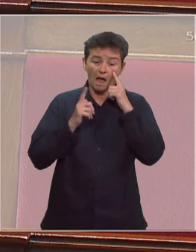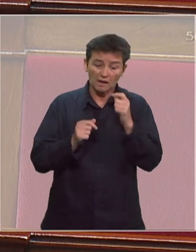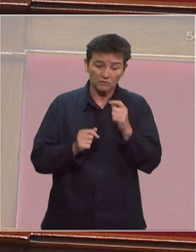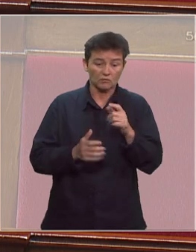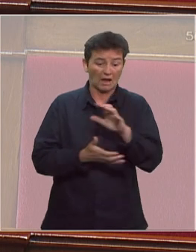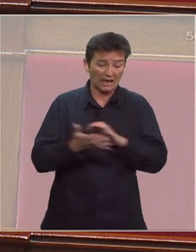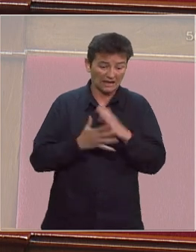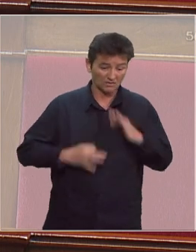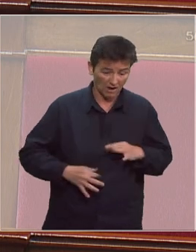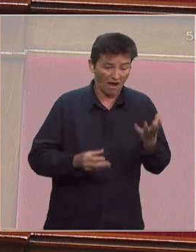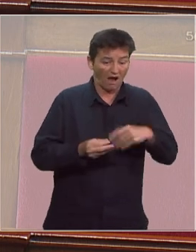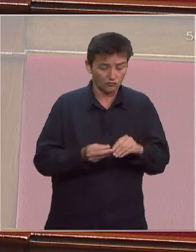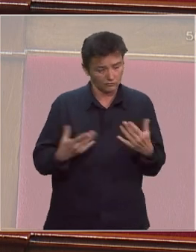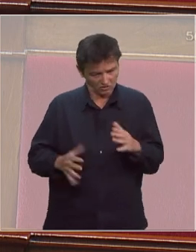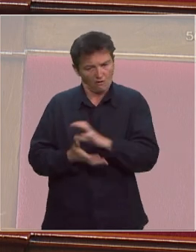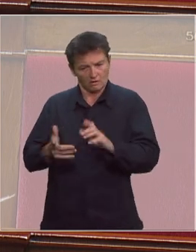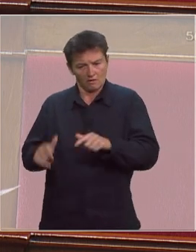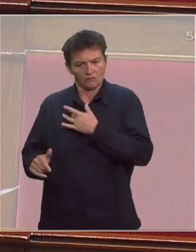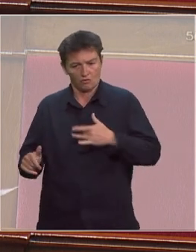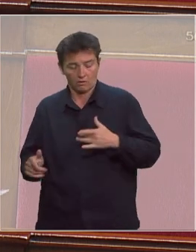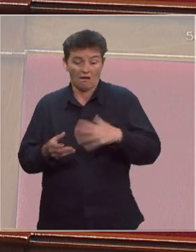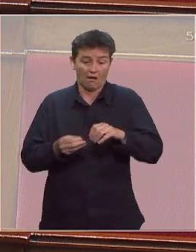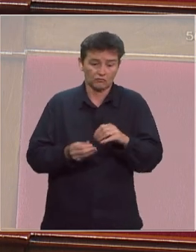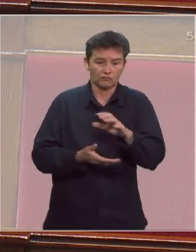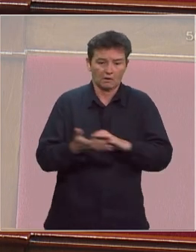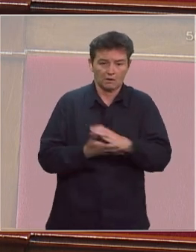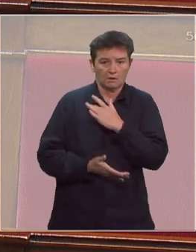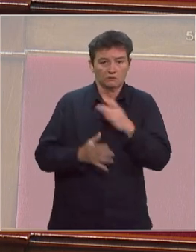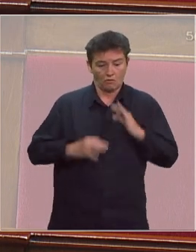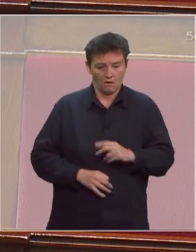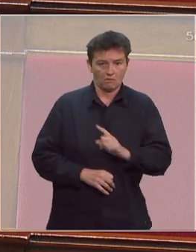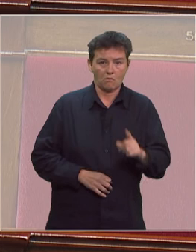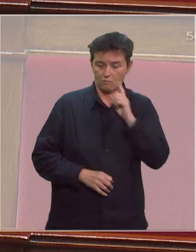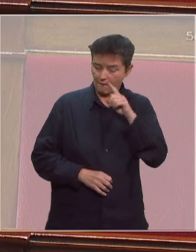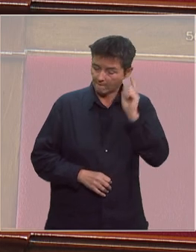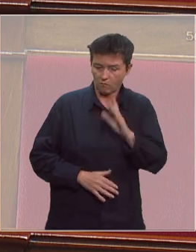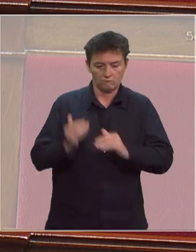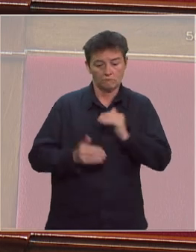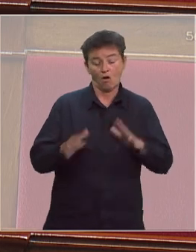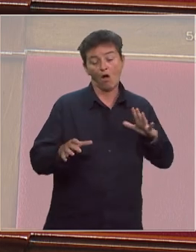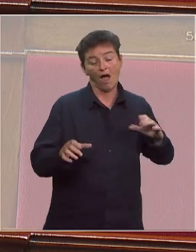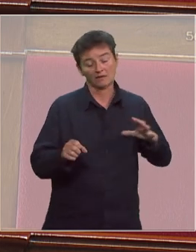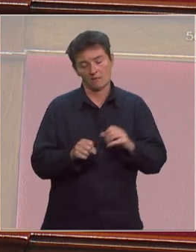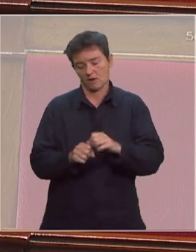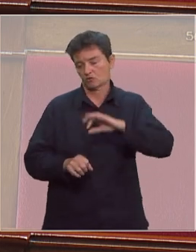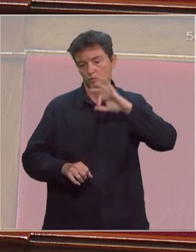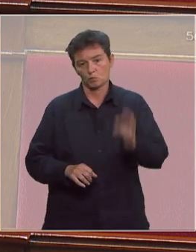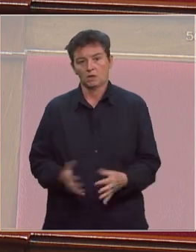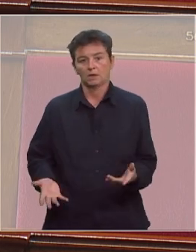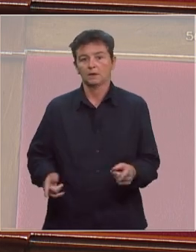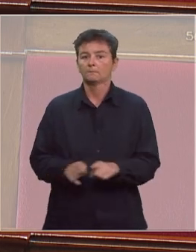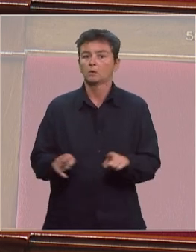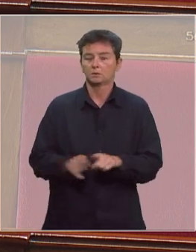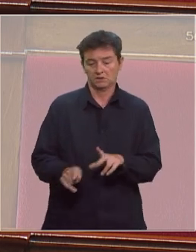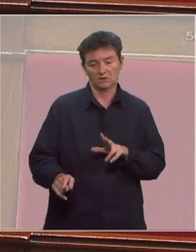crise scolaire à la crise sanitaire oui il faudra un plan massif de rattrapage et sans doute également